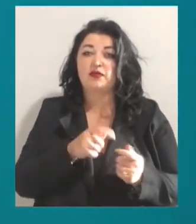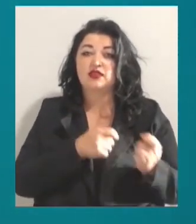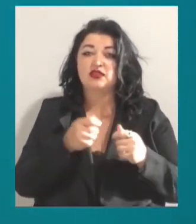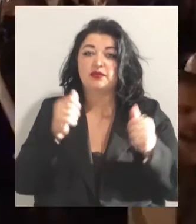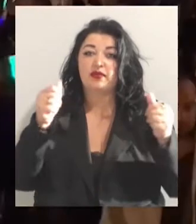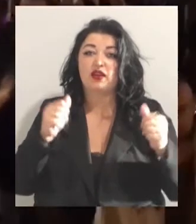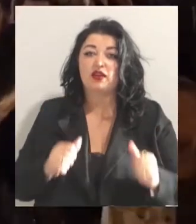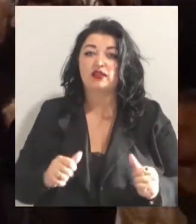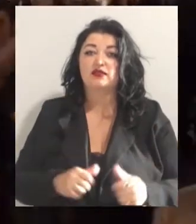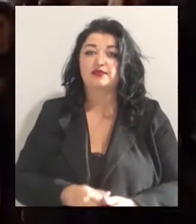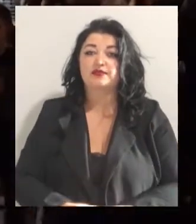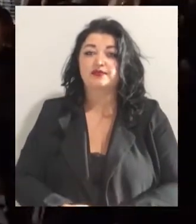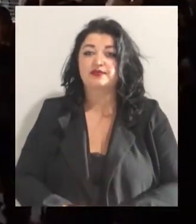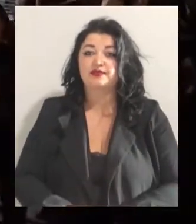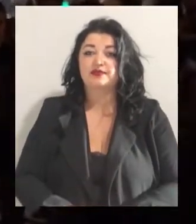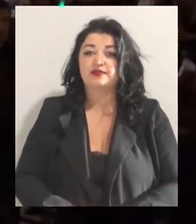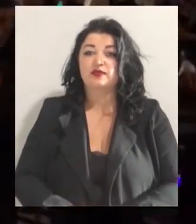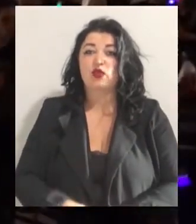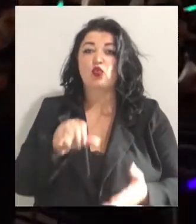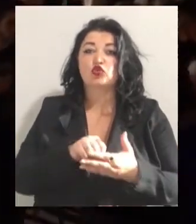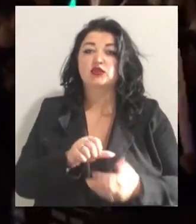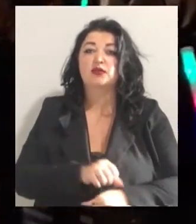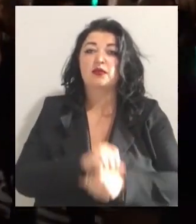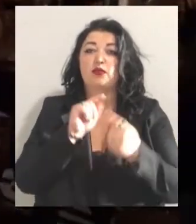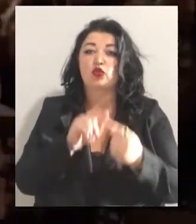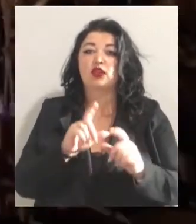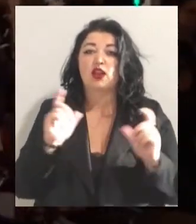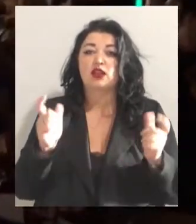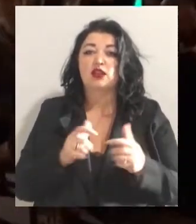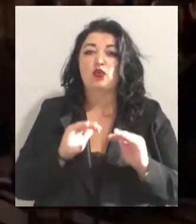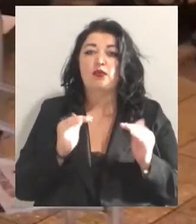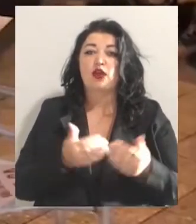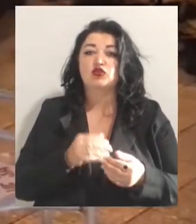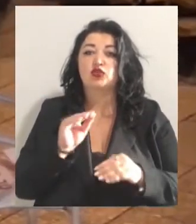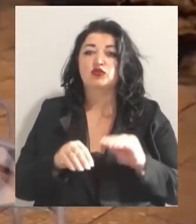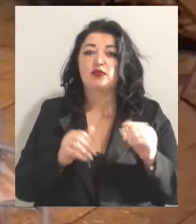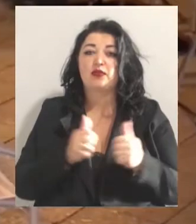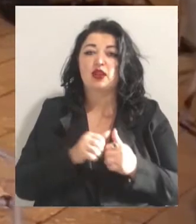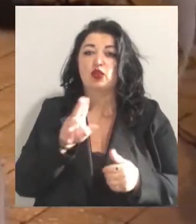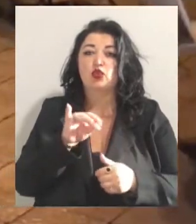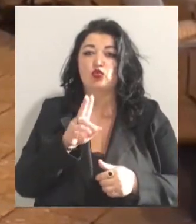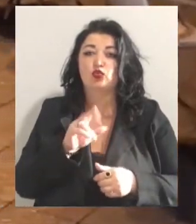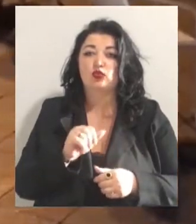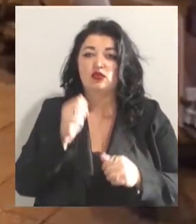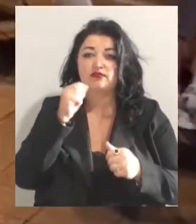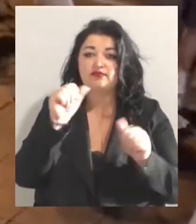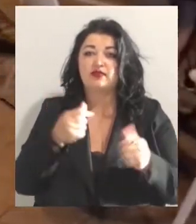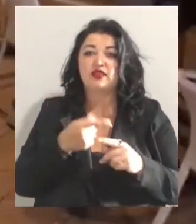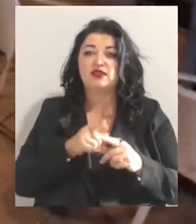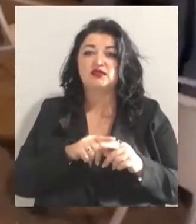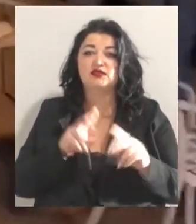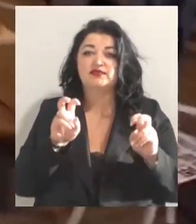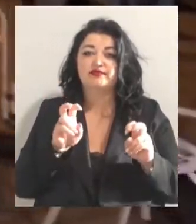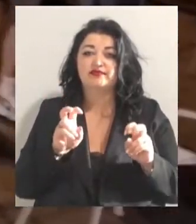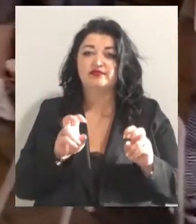стільці. Учасники мітингу проти карантинних обмежень розташували біля дюка стільці. Це символізувало місця без відвідувачів